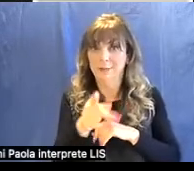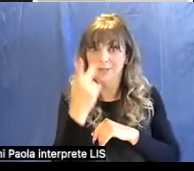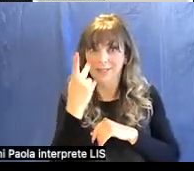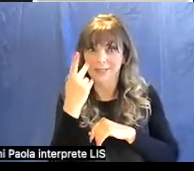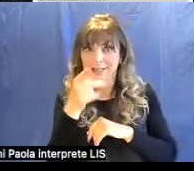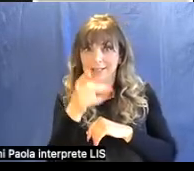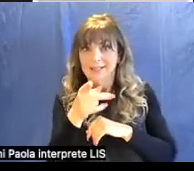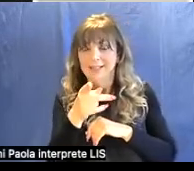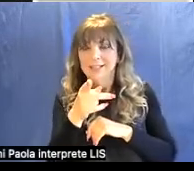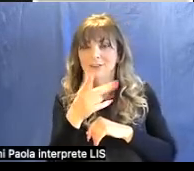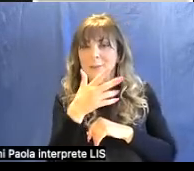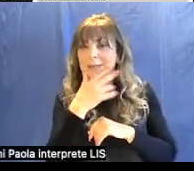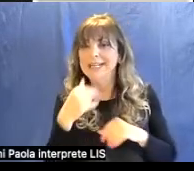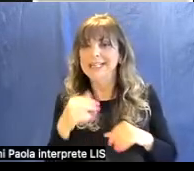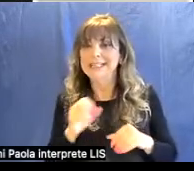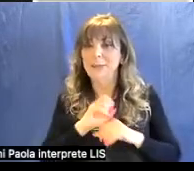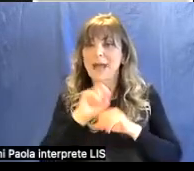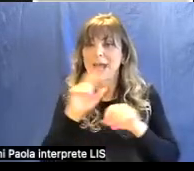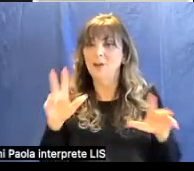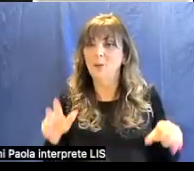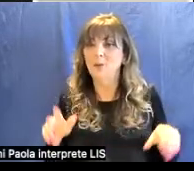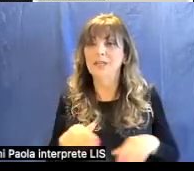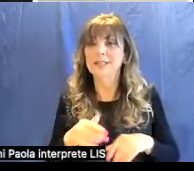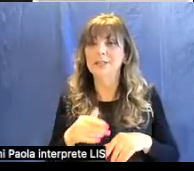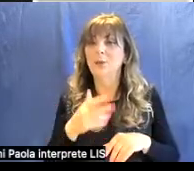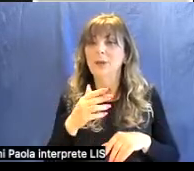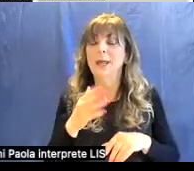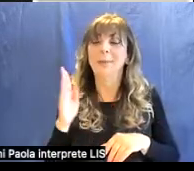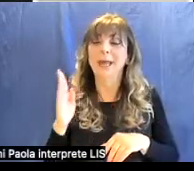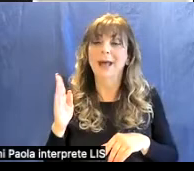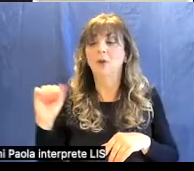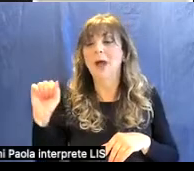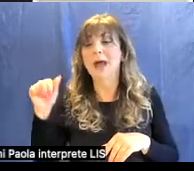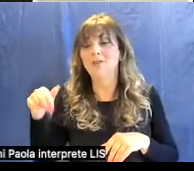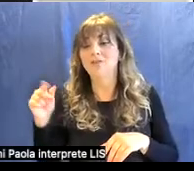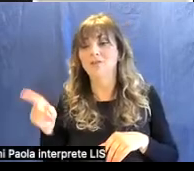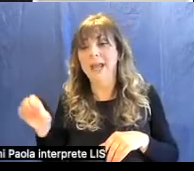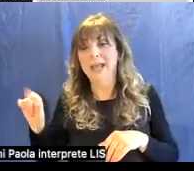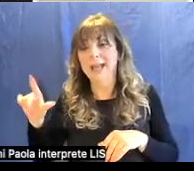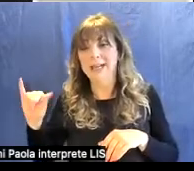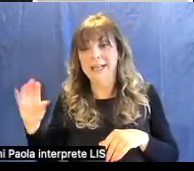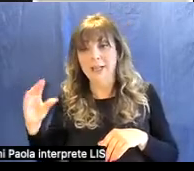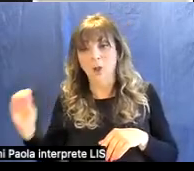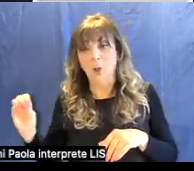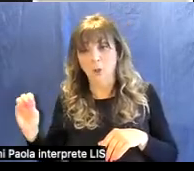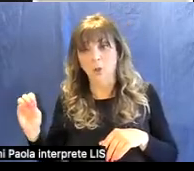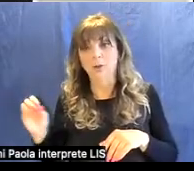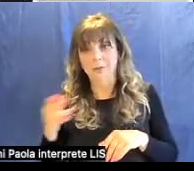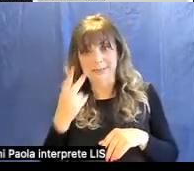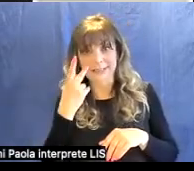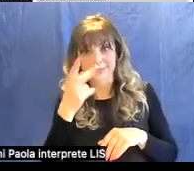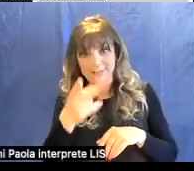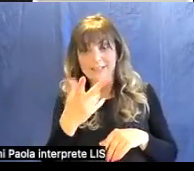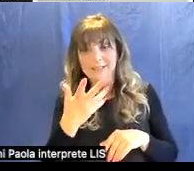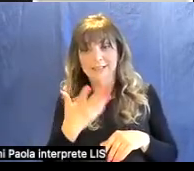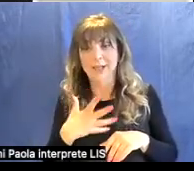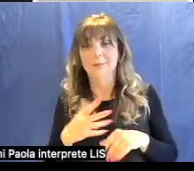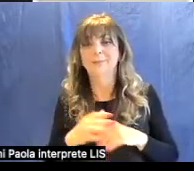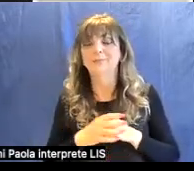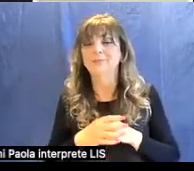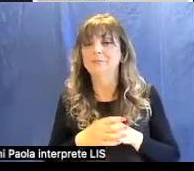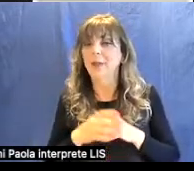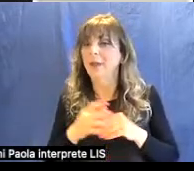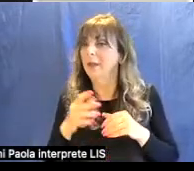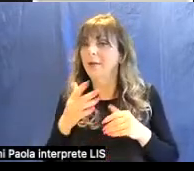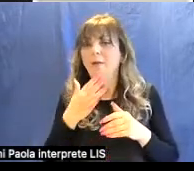questa bellissima annunciazione di Beato Angelico è un un colore che si si impone a causa